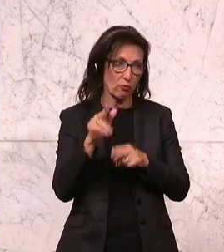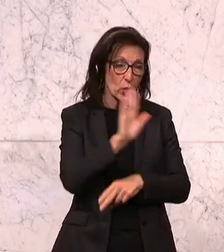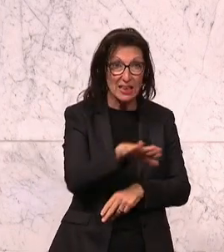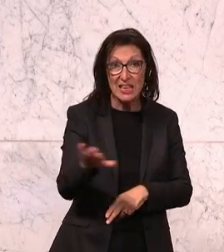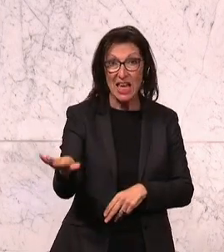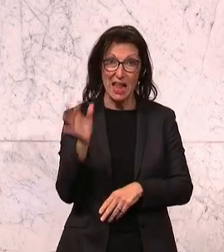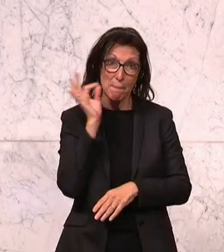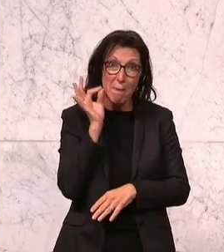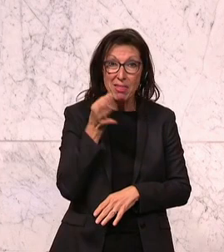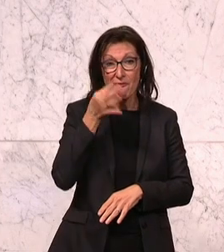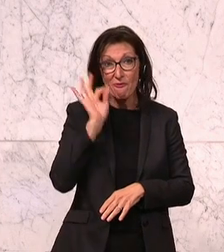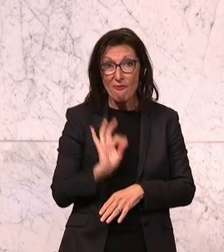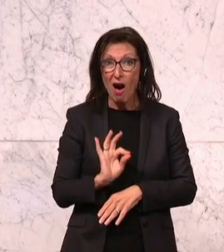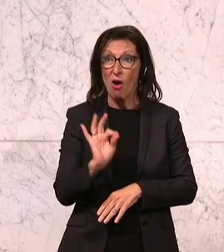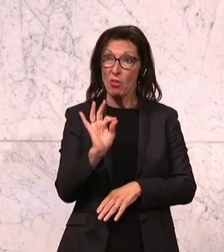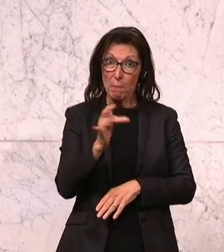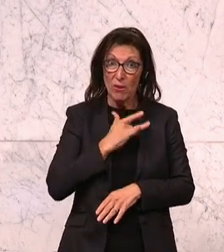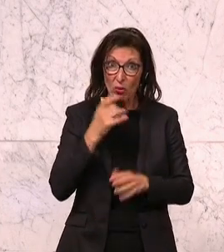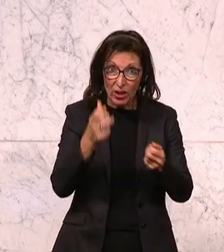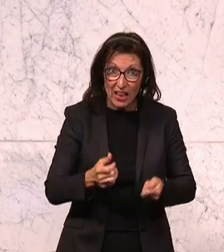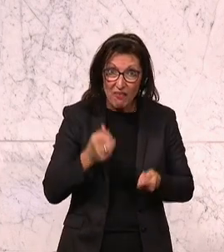von Gewalt betroffen sind, in Österreich haben.